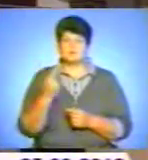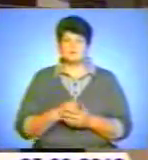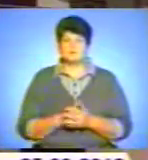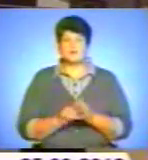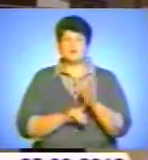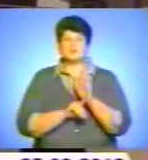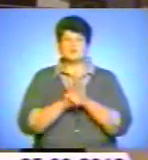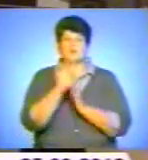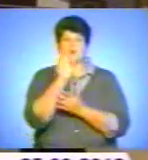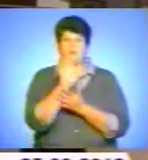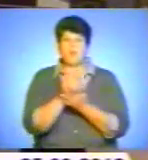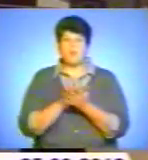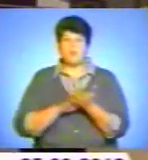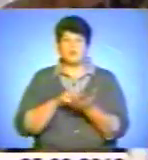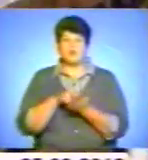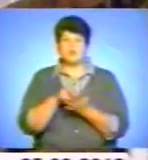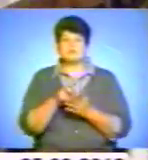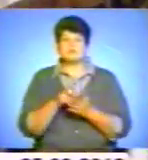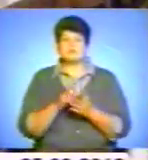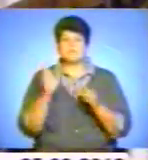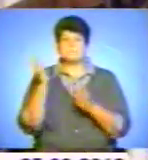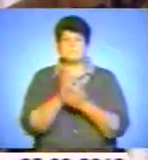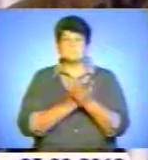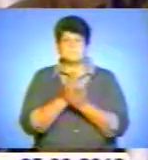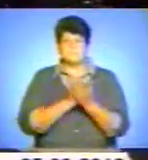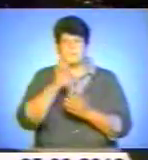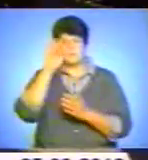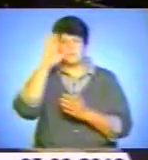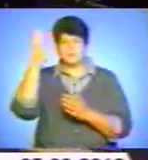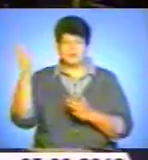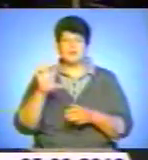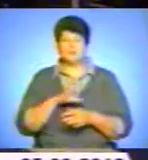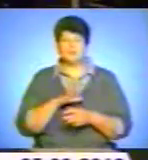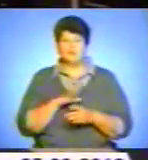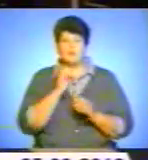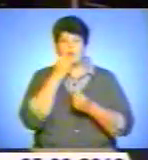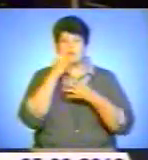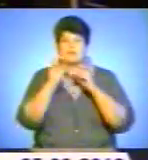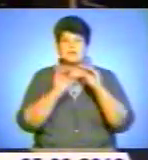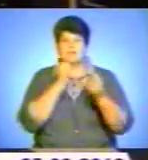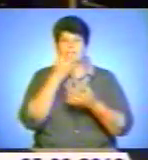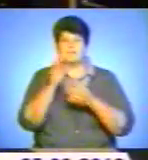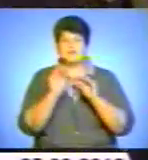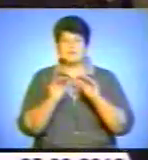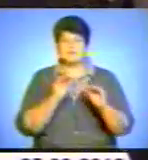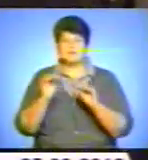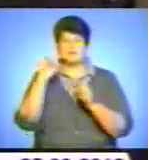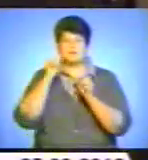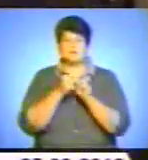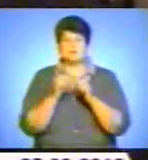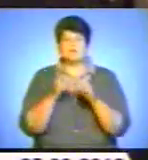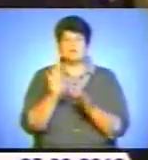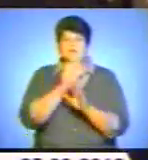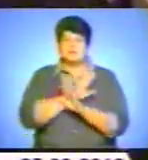Розпочалася проще із панахиди за загиблими військовослужбовцями та правоохоронцями. Відтак відбулося покладання квітів до пам'ятного знака «Загиблим за волю